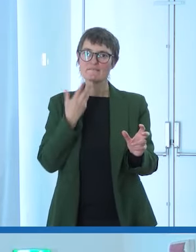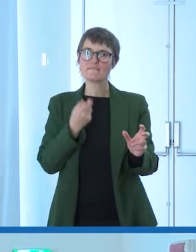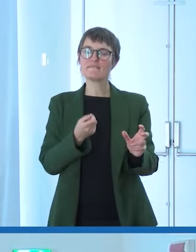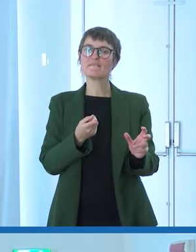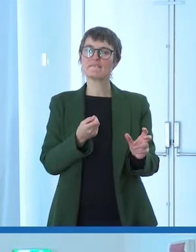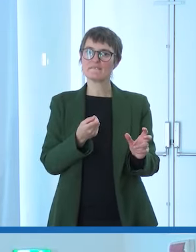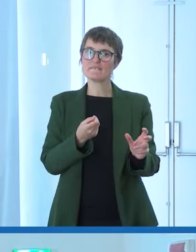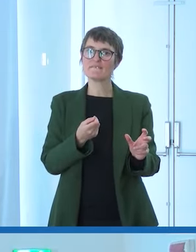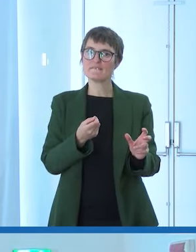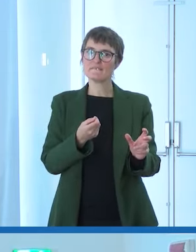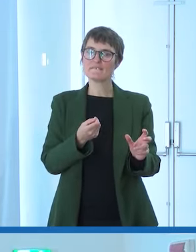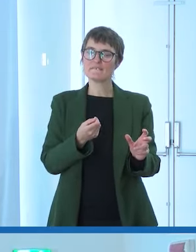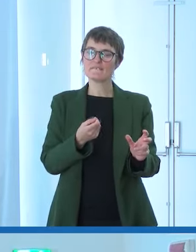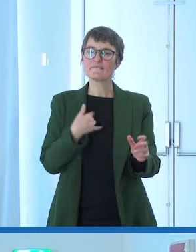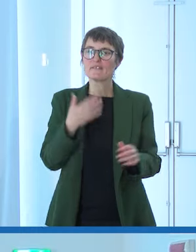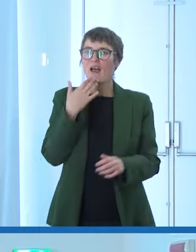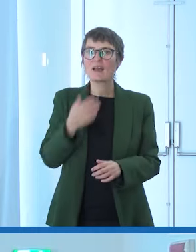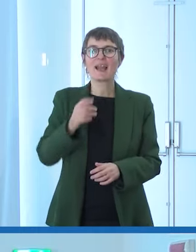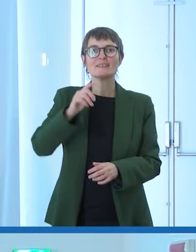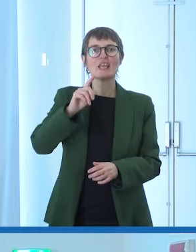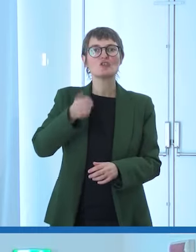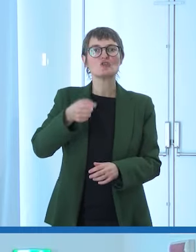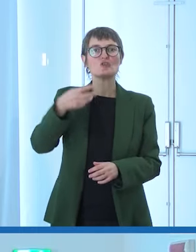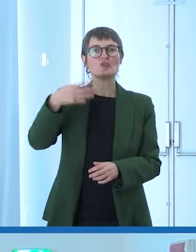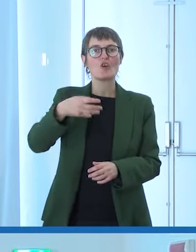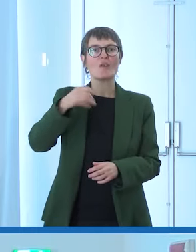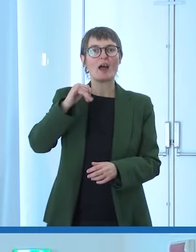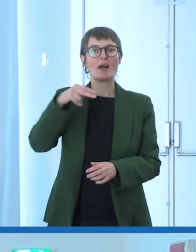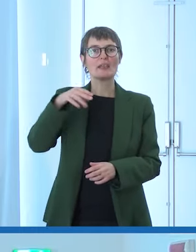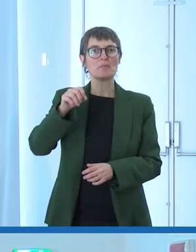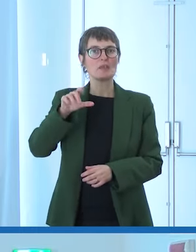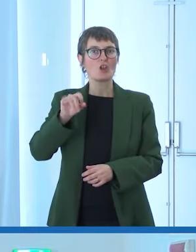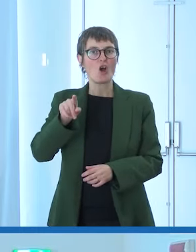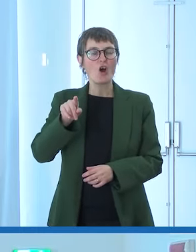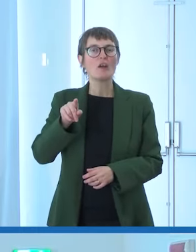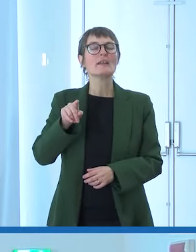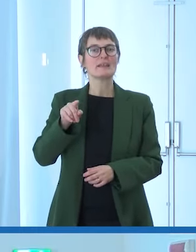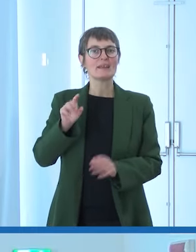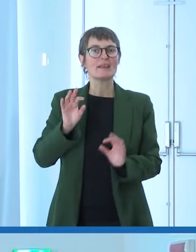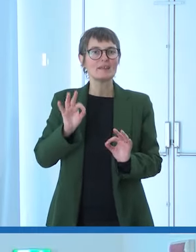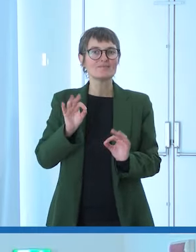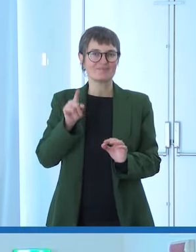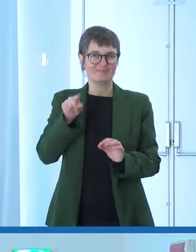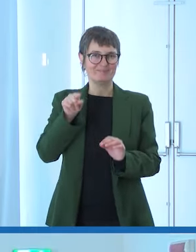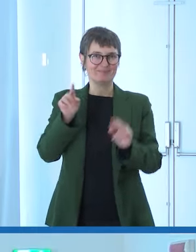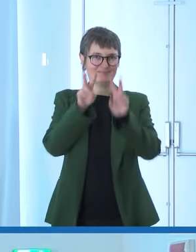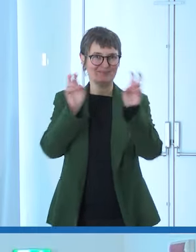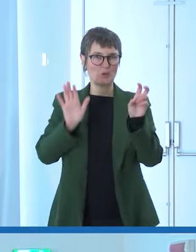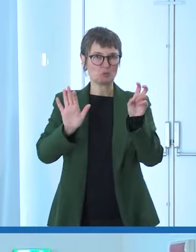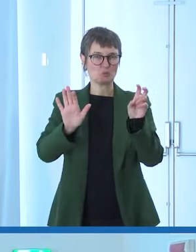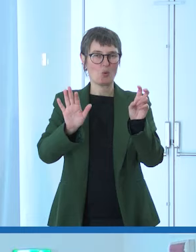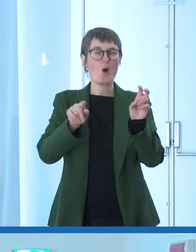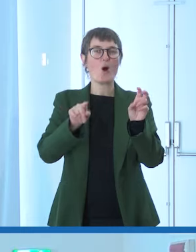Minoli Giovanni Minoli avuto la fortuna di per lui per la storia siamo noi di realizzare